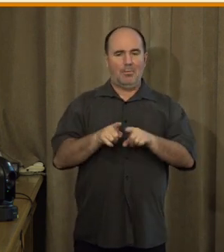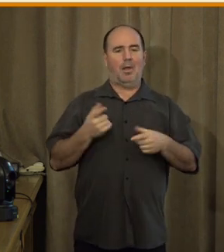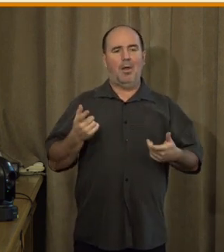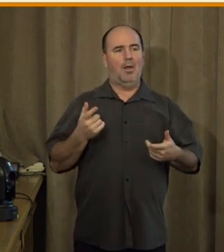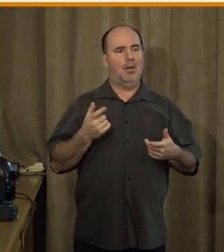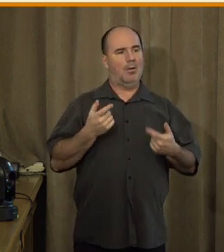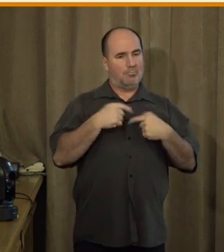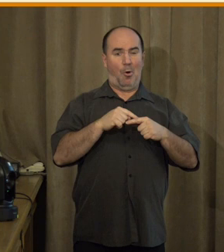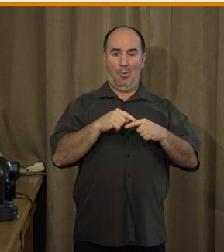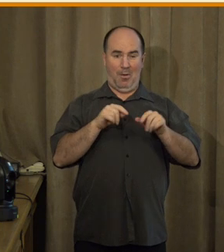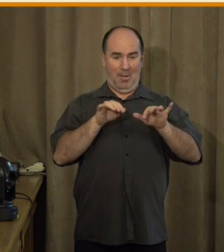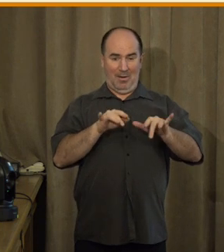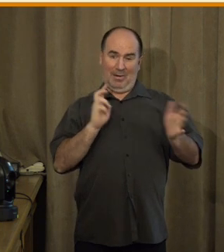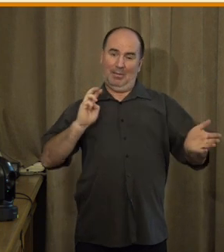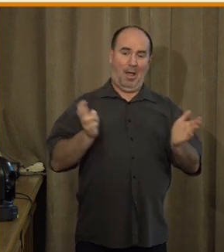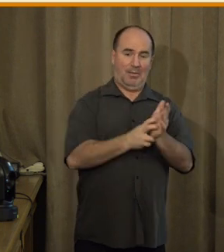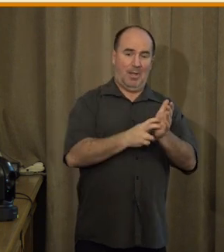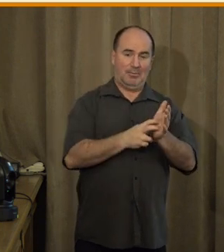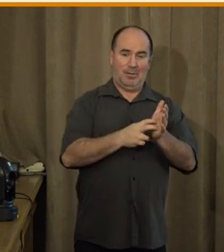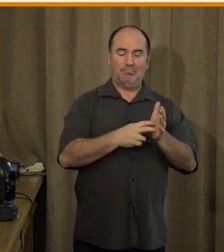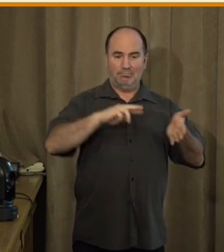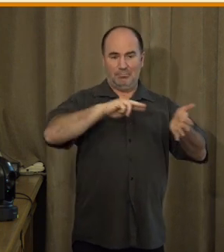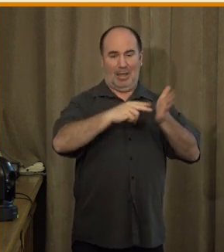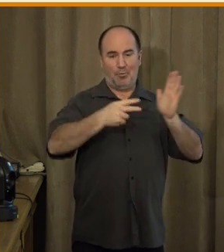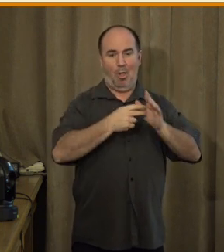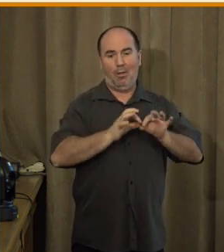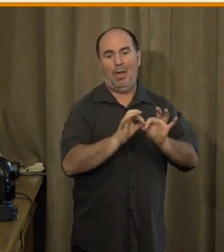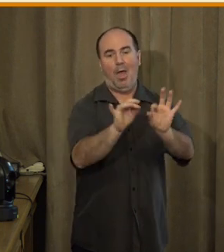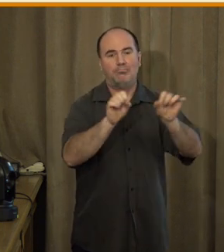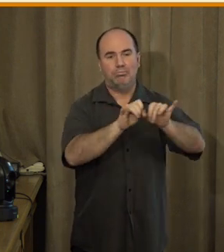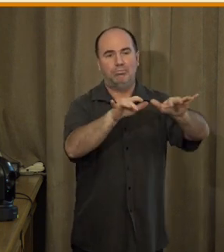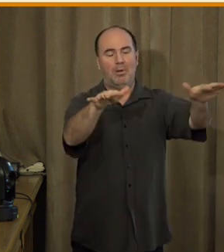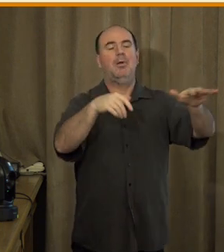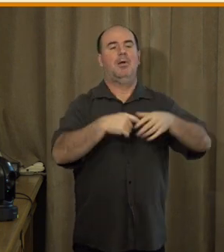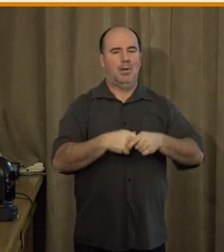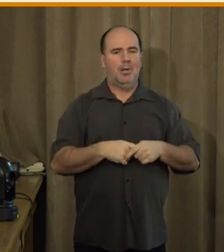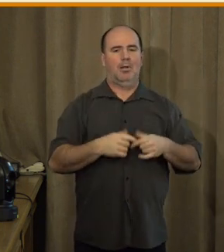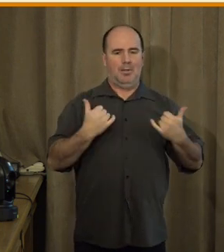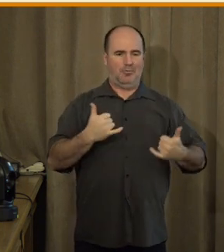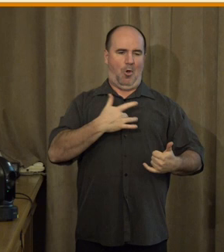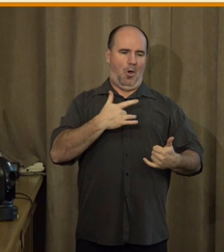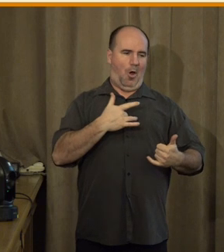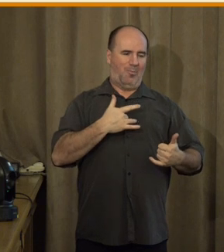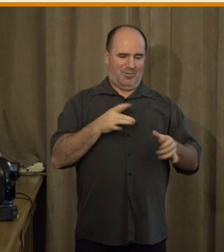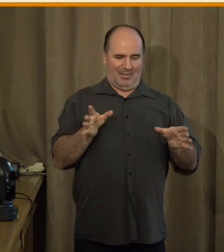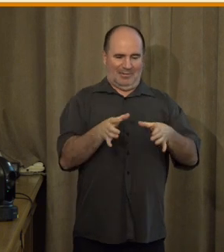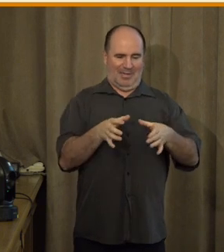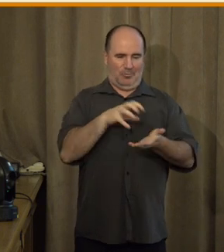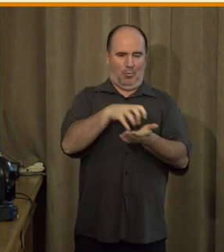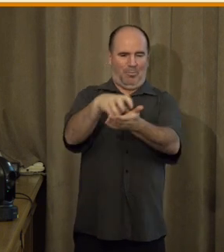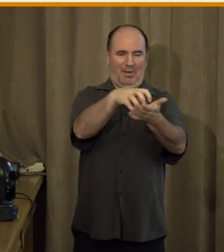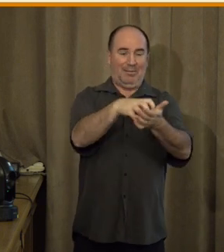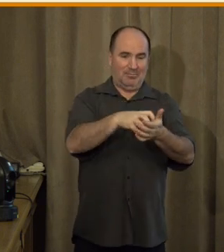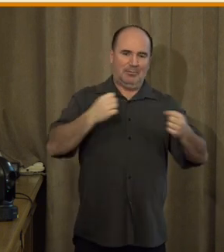Kromě toho, že se snažíme dlouhodobě podporovat občanský sektor právě i ve zvyšování právě digitálních kompetencií